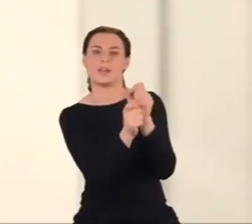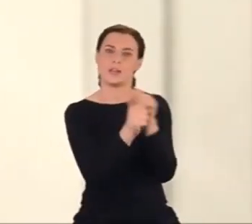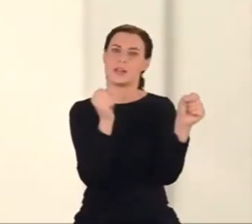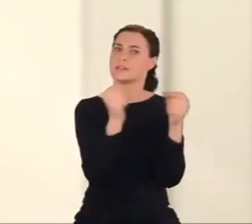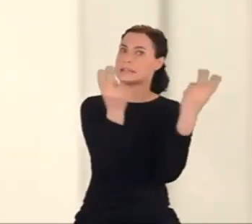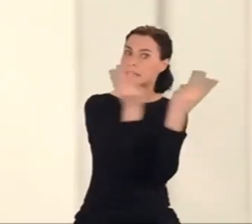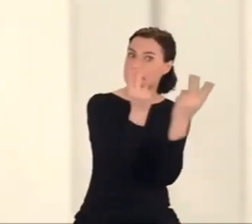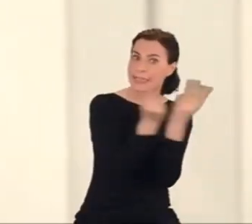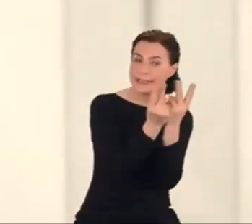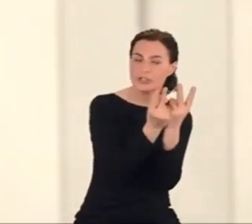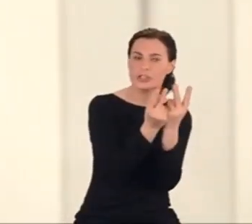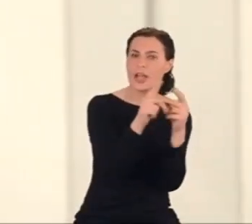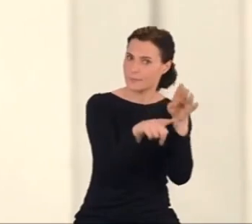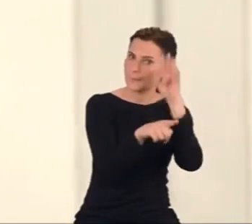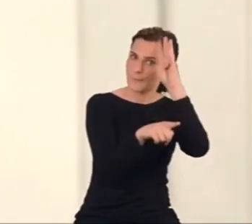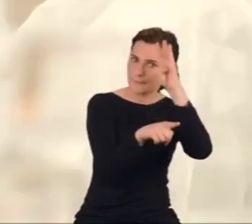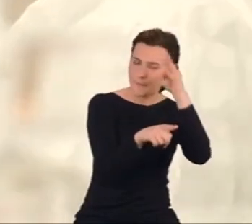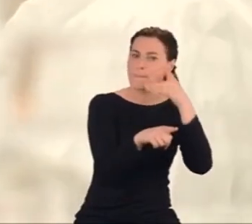są identyczne, jak głosił Majorana?